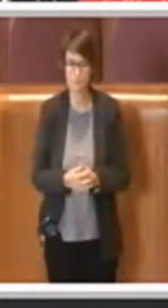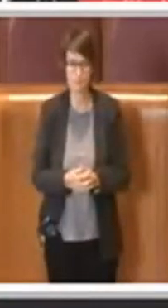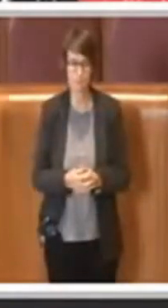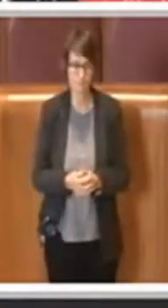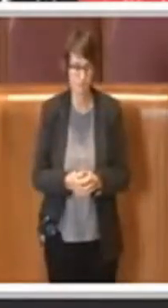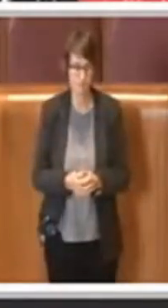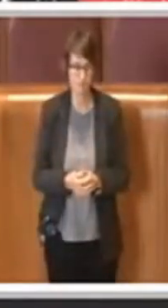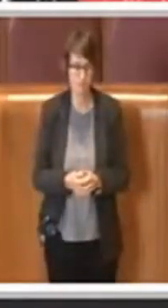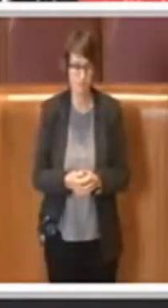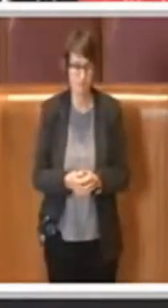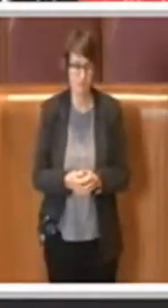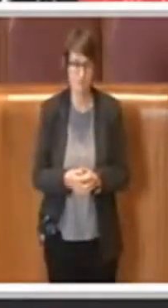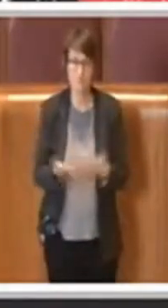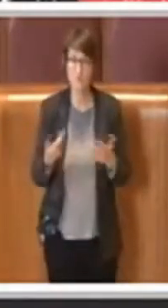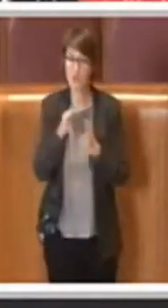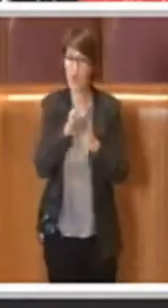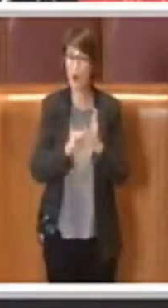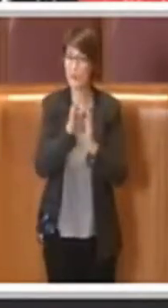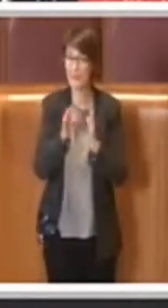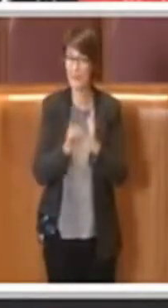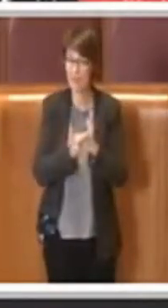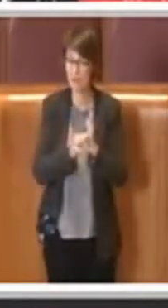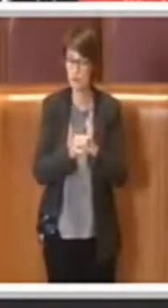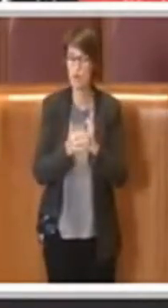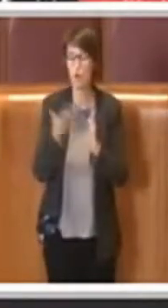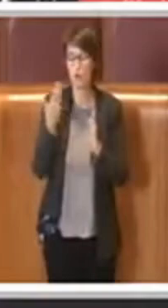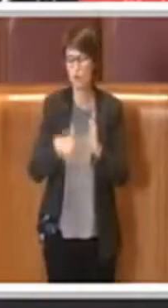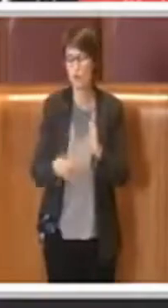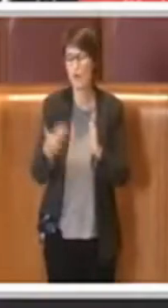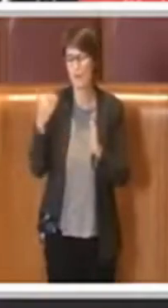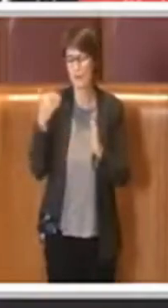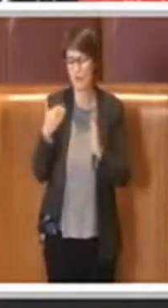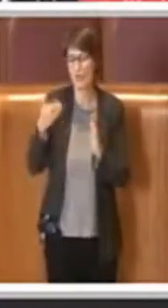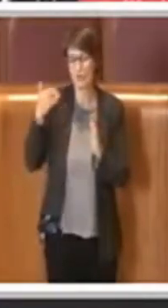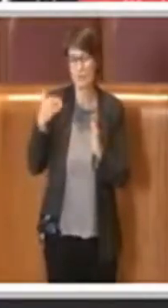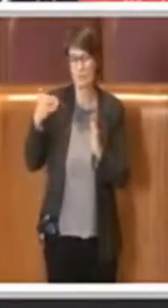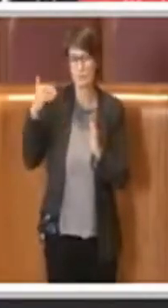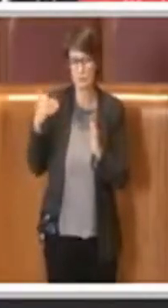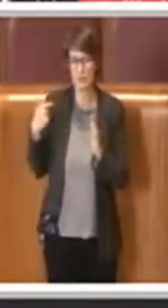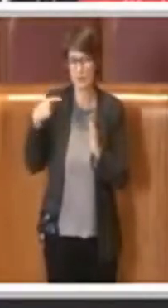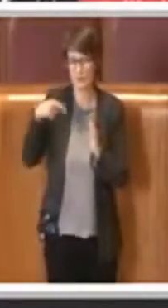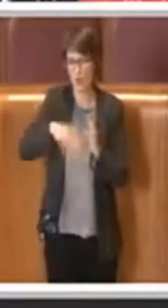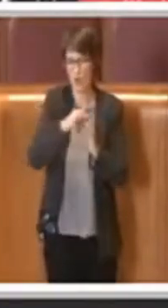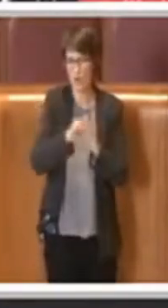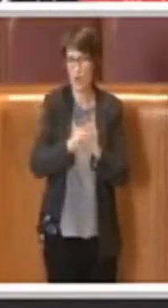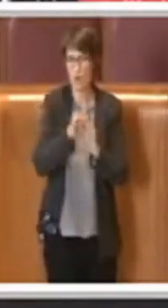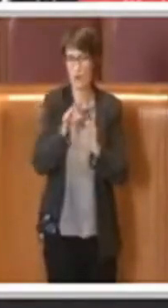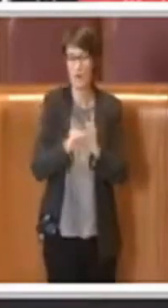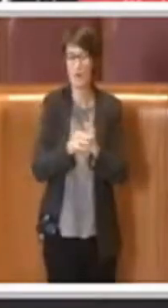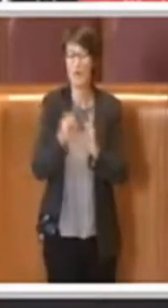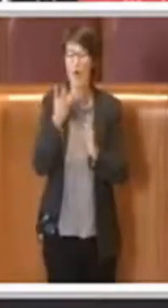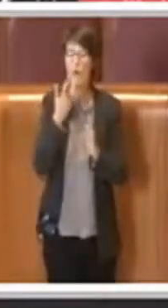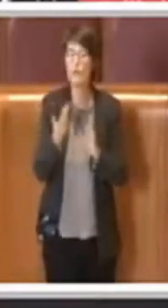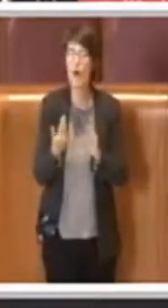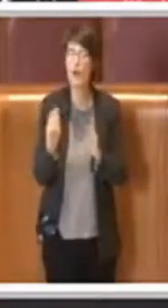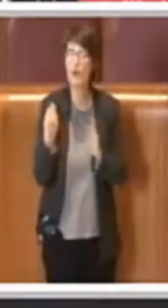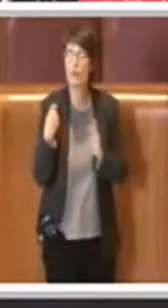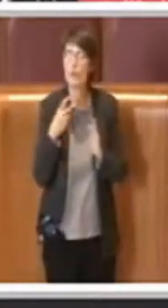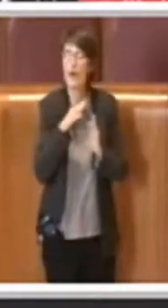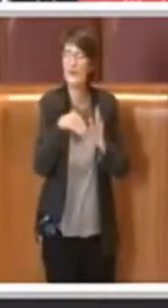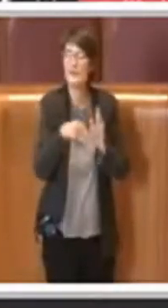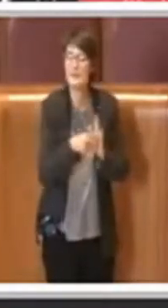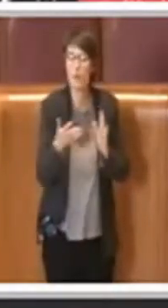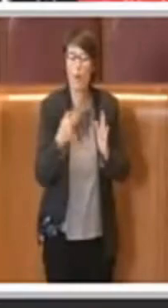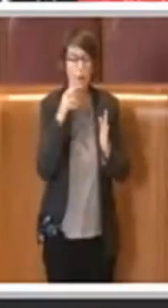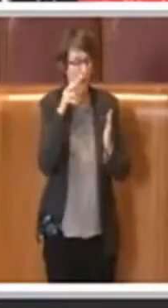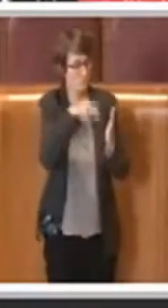del giorno che ci chiede come quello precedente e come quello altro ancora di inserire un qualcosa che già è inserito, onestamente noi ci